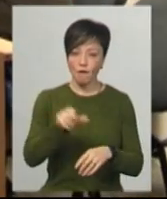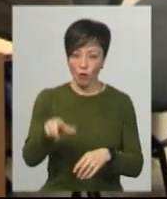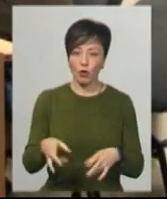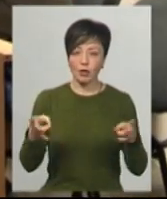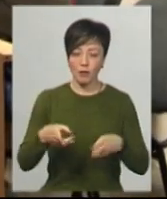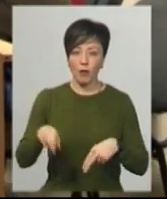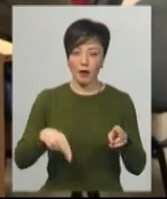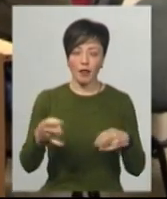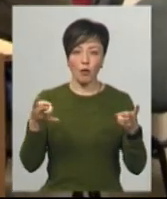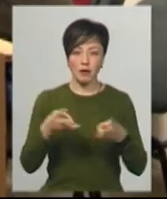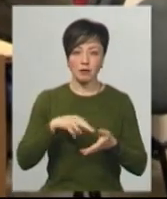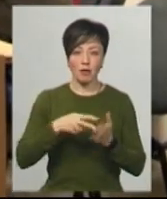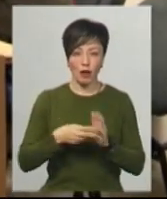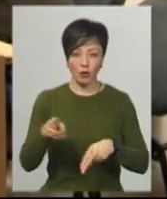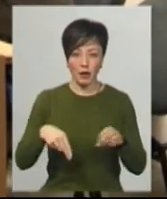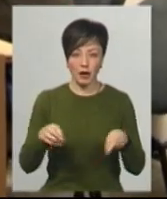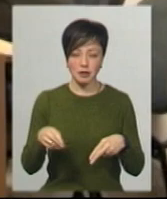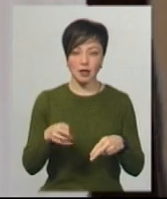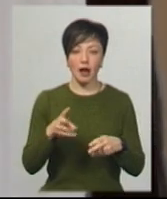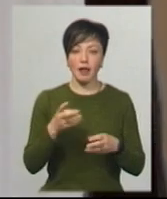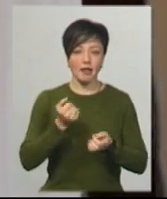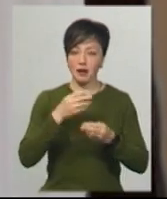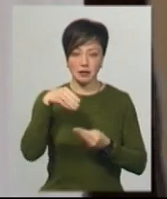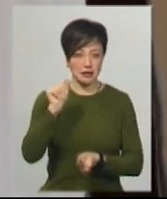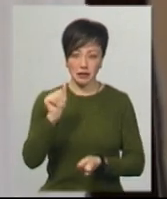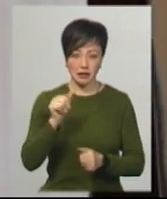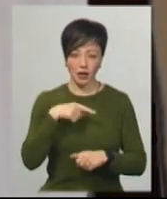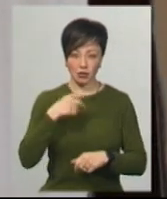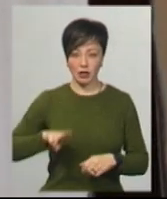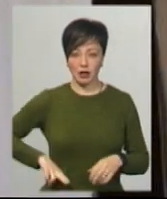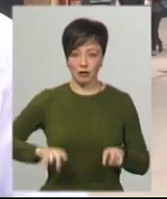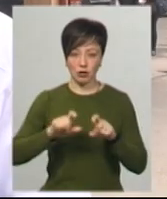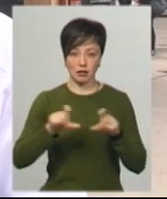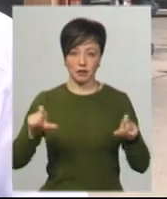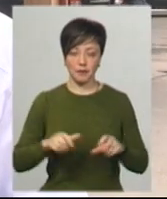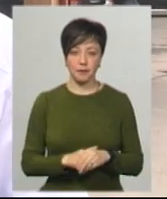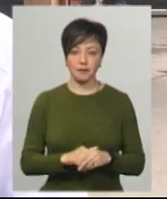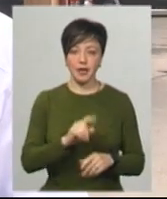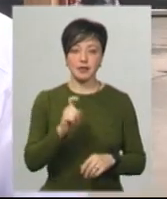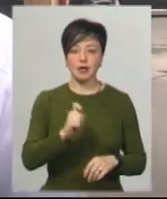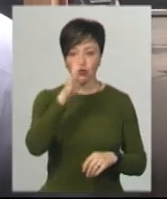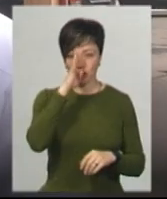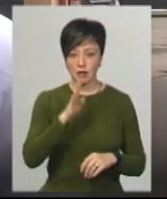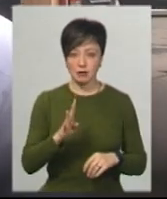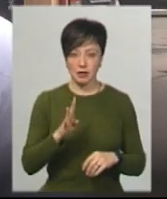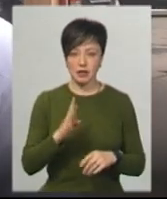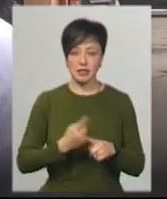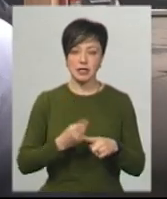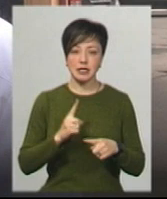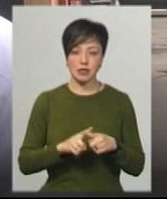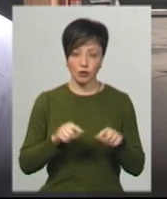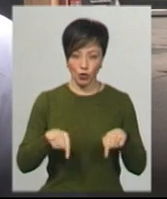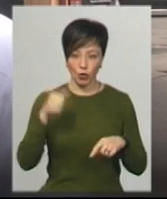Необхідність, проведені планових оперативних сурчань, не відпала, каже директор закладу Валерій Гарпузюк. За чотири місяці цього